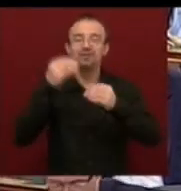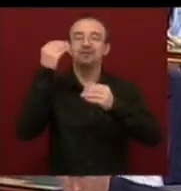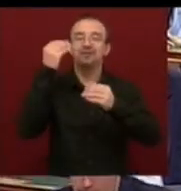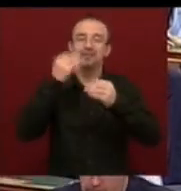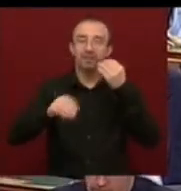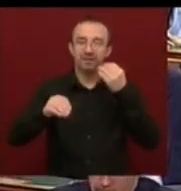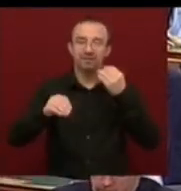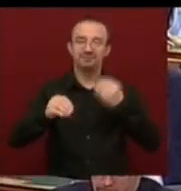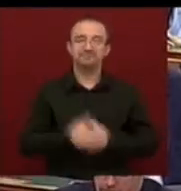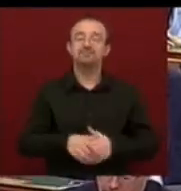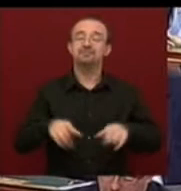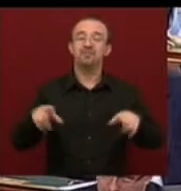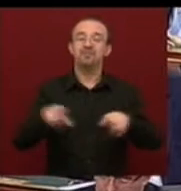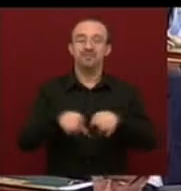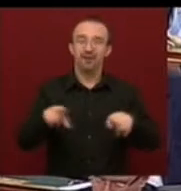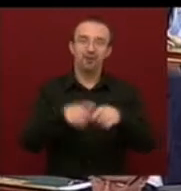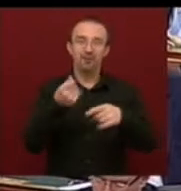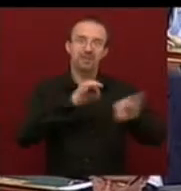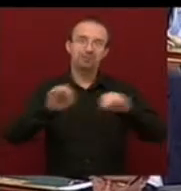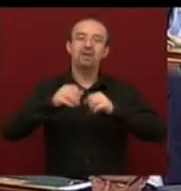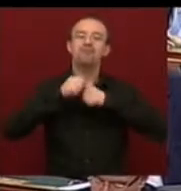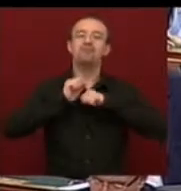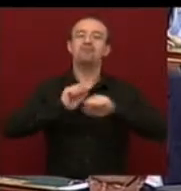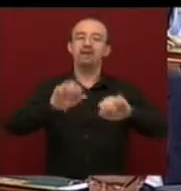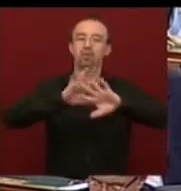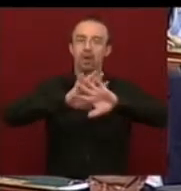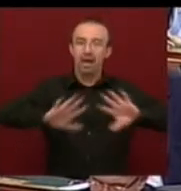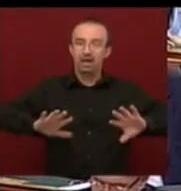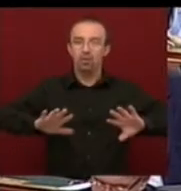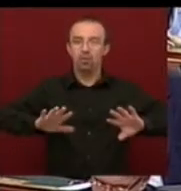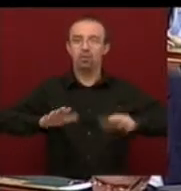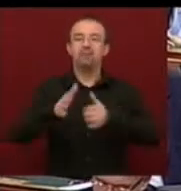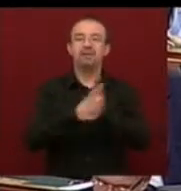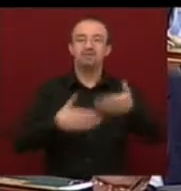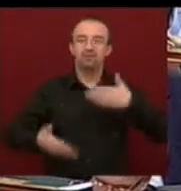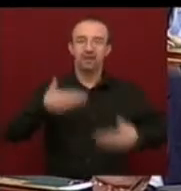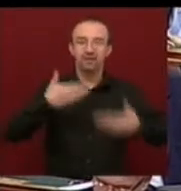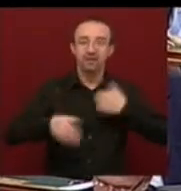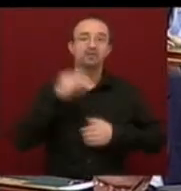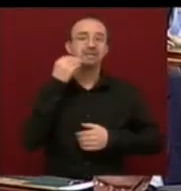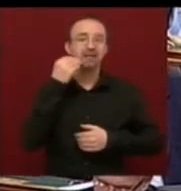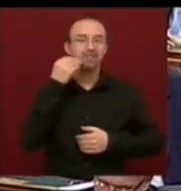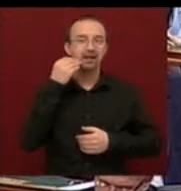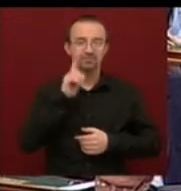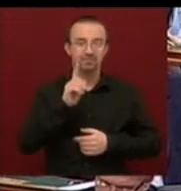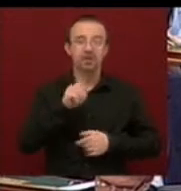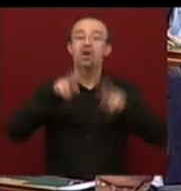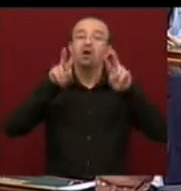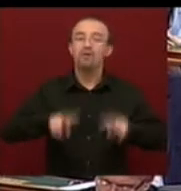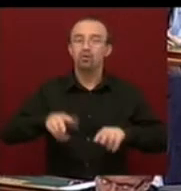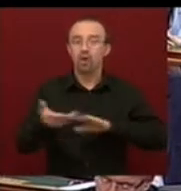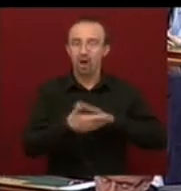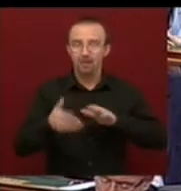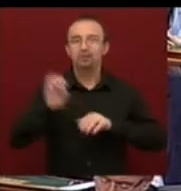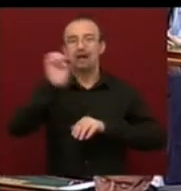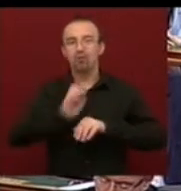egy olyan pénzügyi védőhálóról kezdjük majd meg a tárgyalásokat decemberben. A valóta alap és az